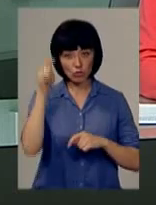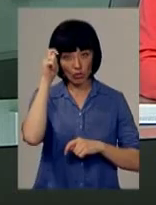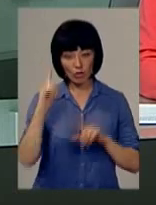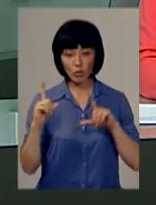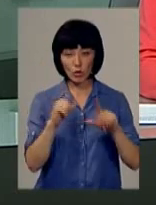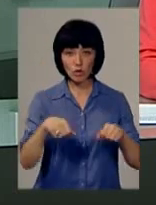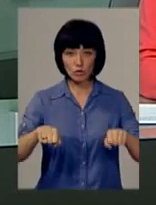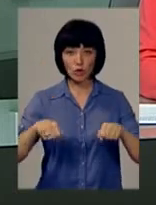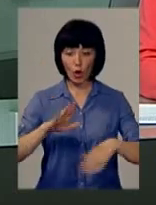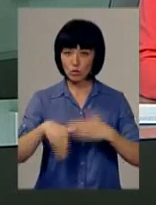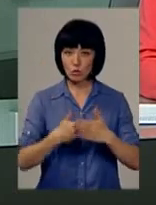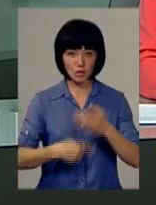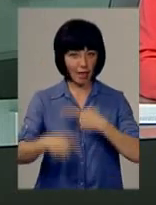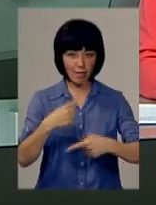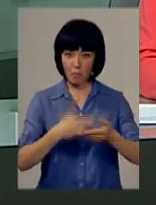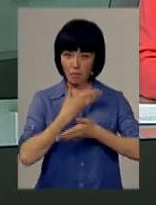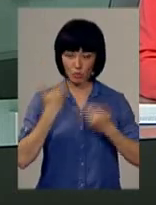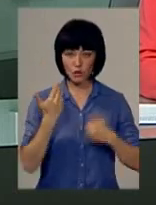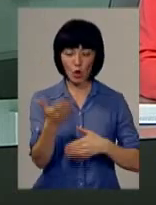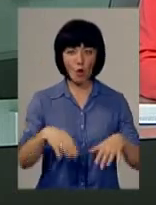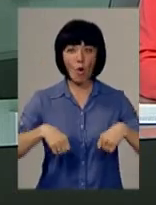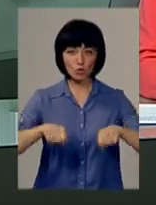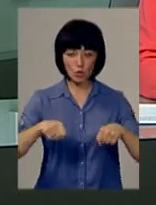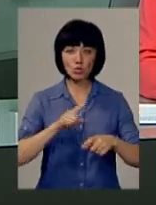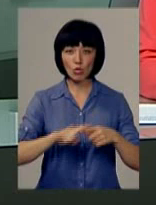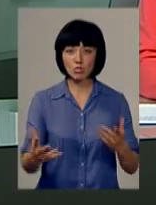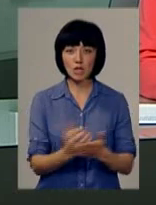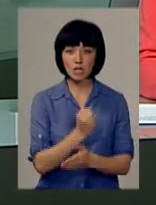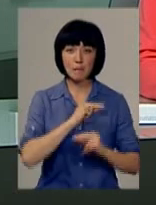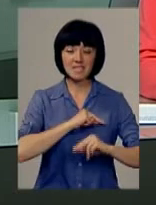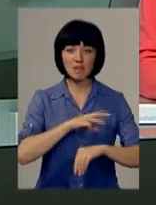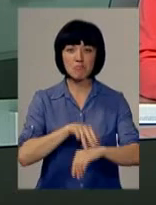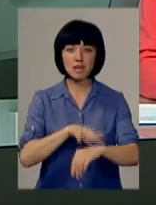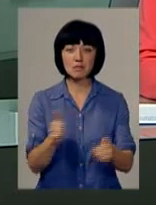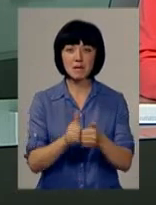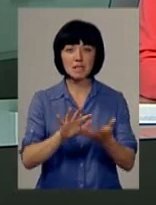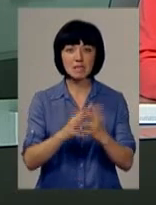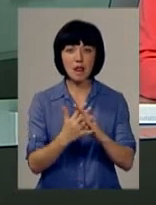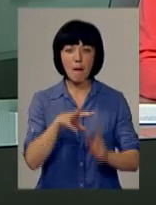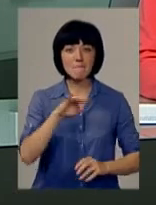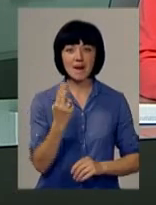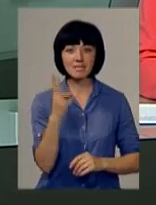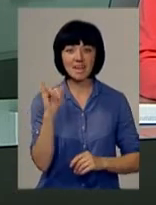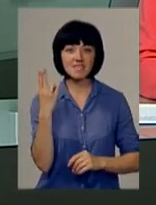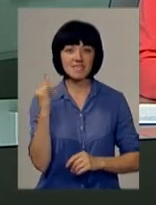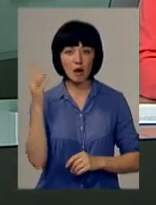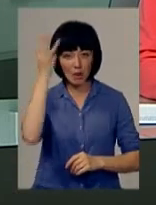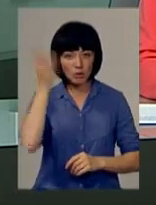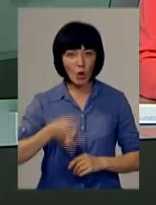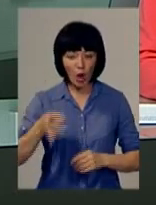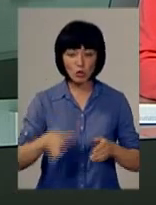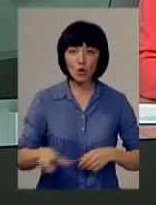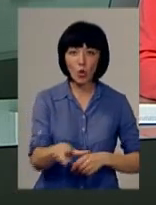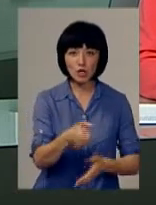виїхав з дому на скутері та досі не повернувся. А його транспортний засіб згодом знайшли працівники міліції поблизу села Мацьківці Хмельницького району на